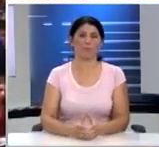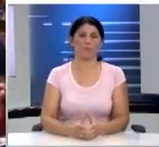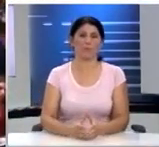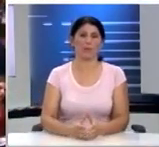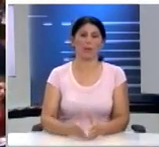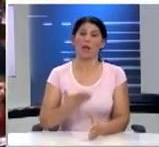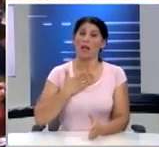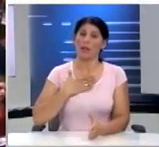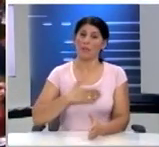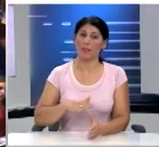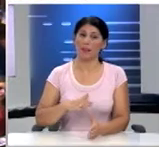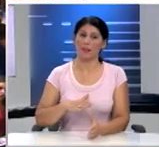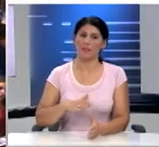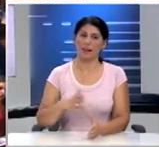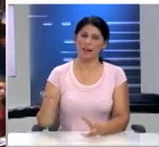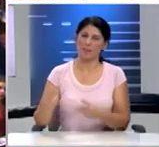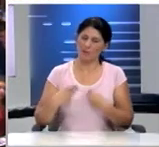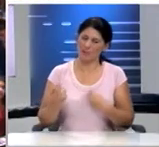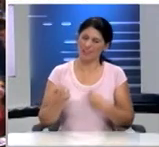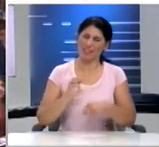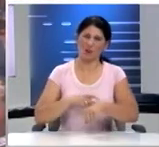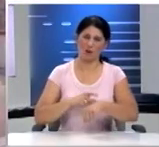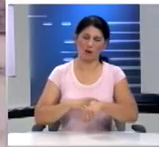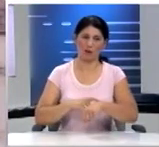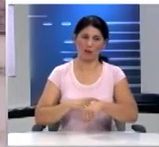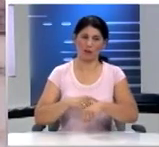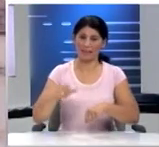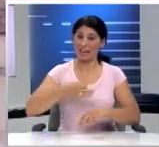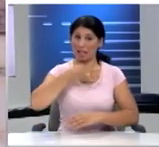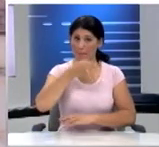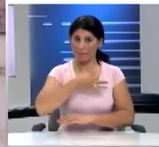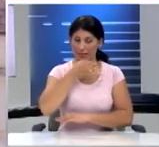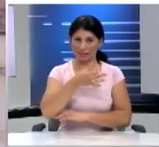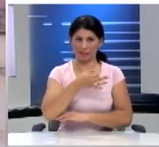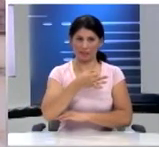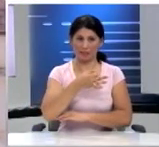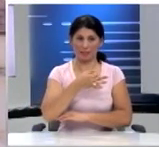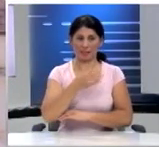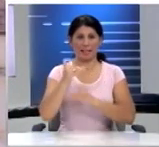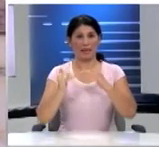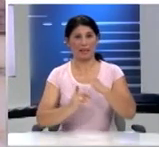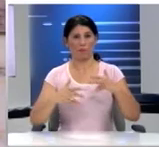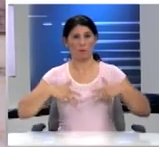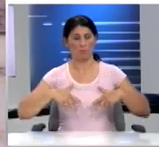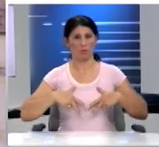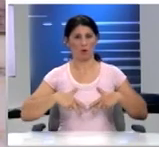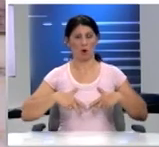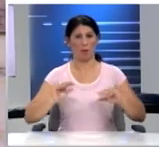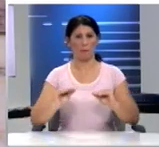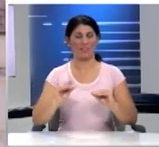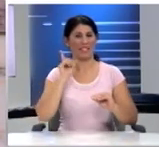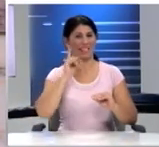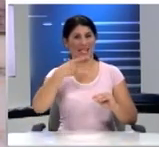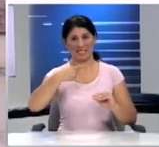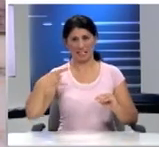ήθελα την ανοχή σας για να δώσω το λόγο στην Υφυπουργό Παιδείας κυρία Ζαχαράκη